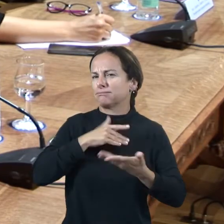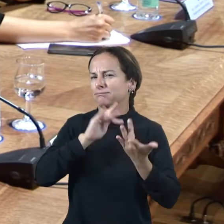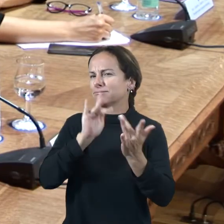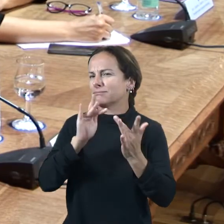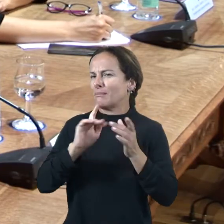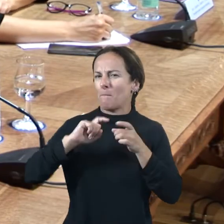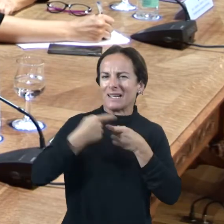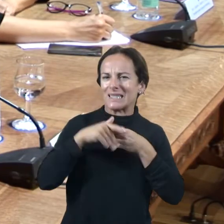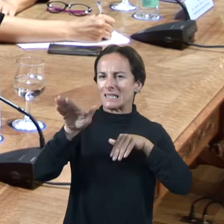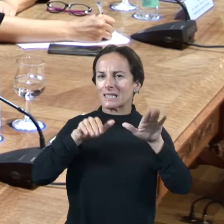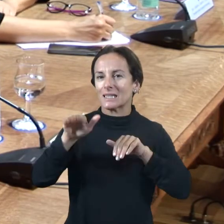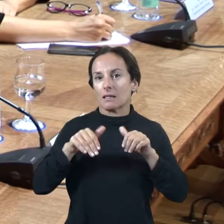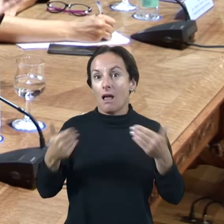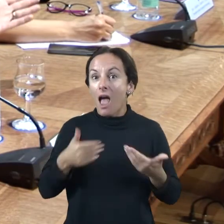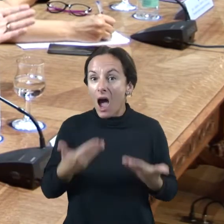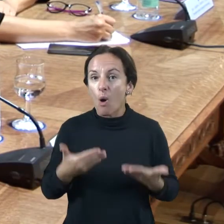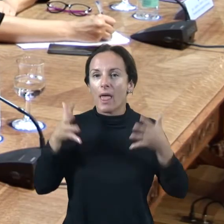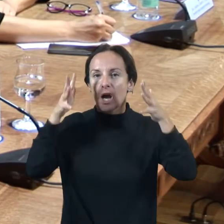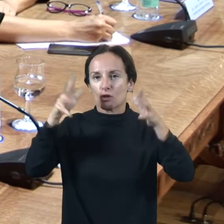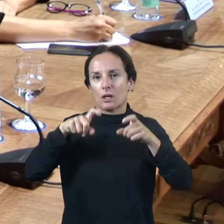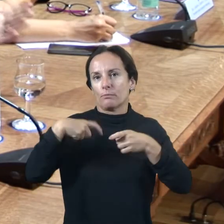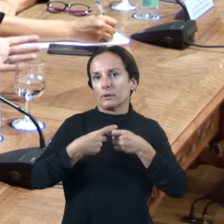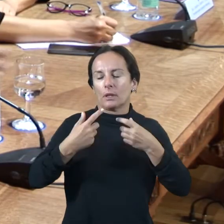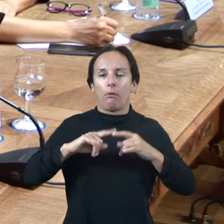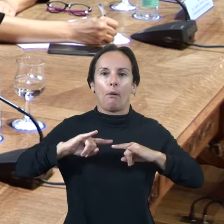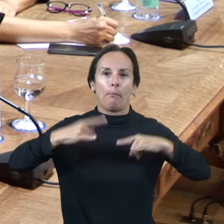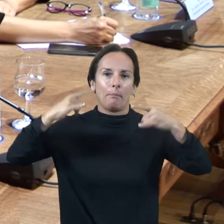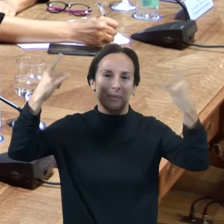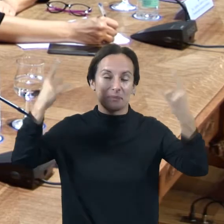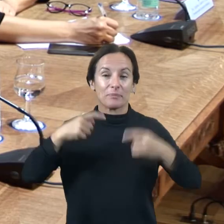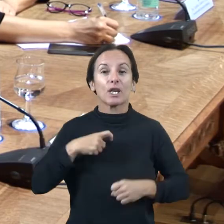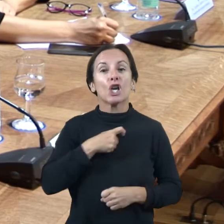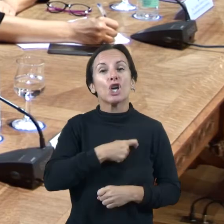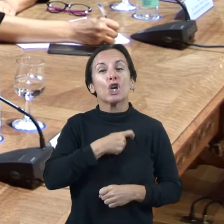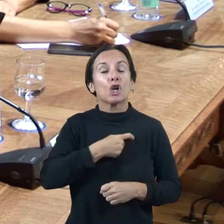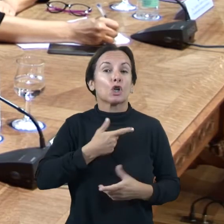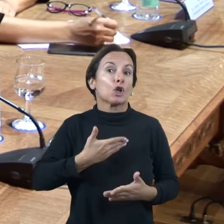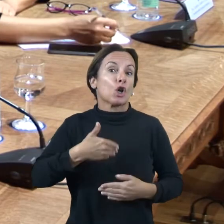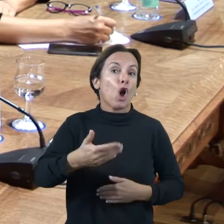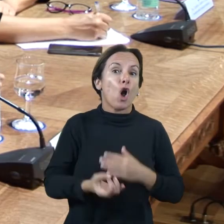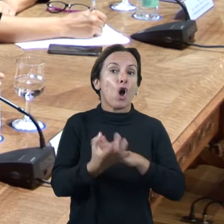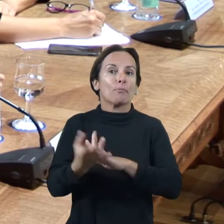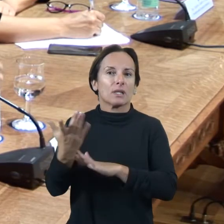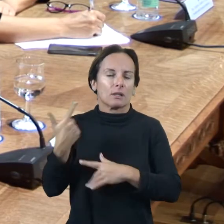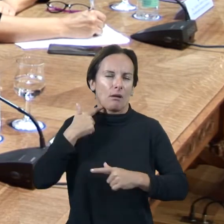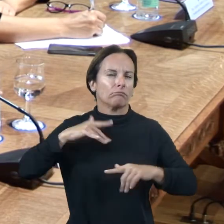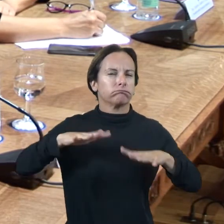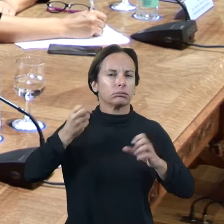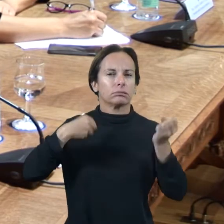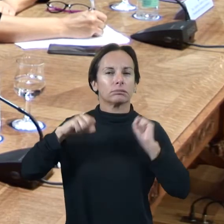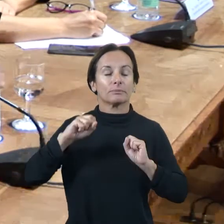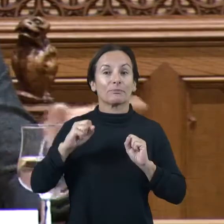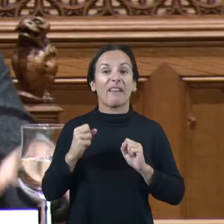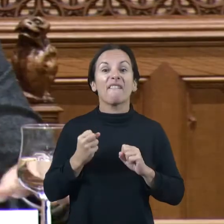línia de participació les comissions tindran molta vida i intentarem incloure el màxim possible de persones falten encara cinc persones més per